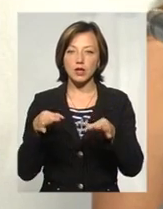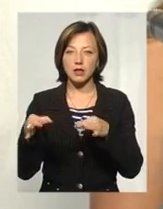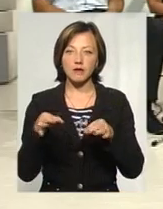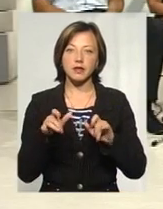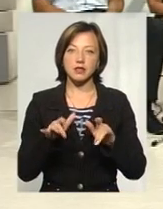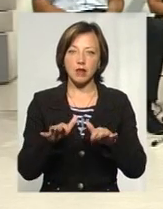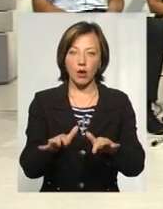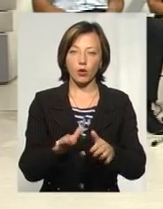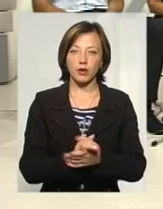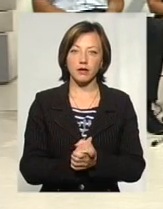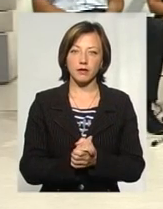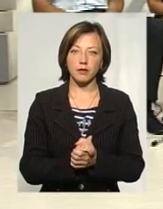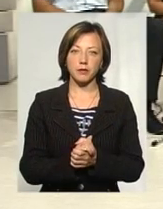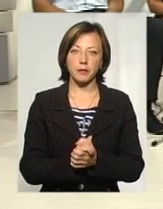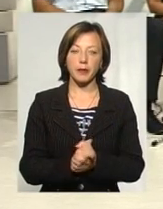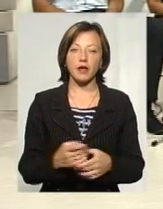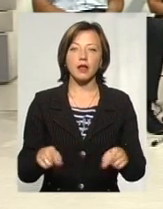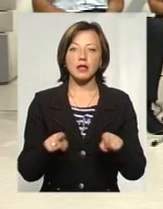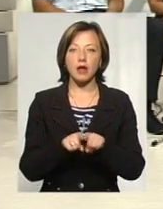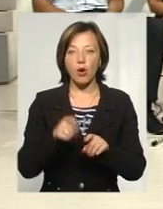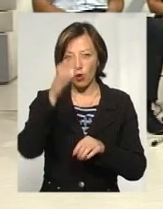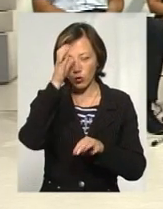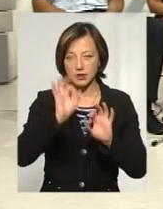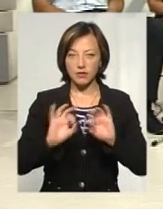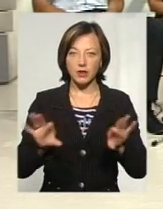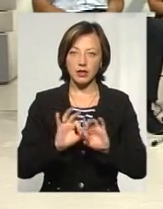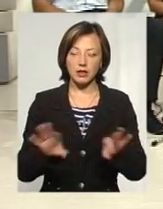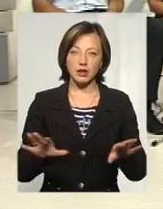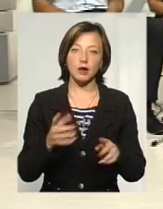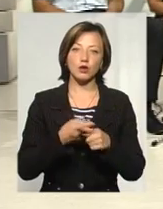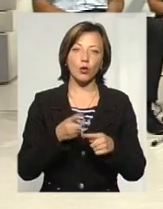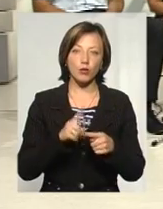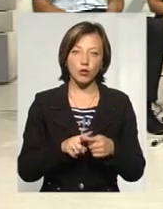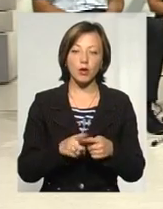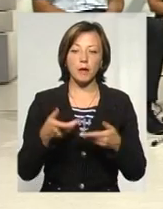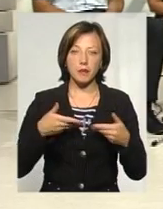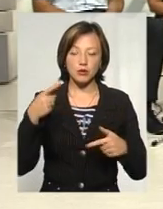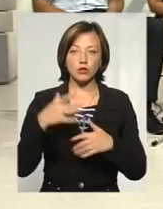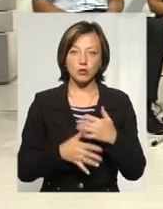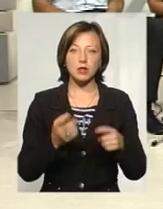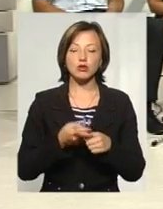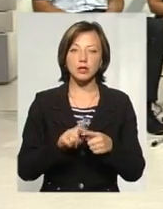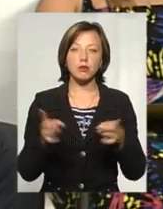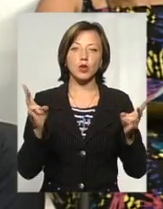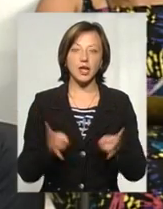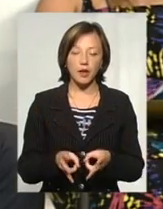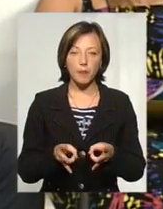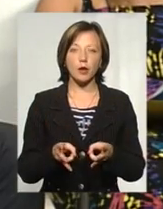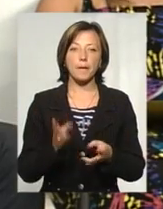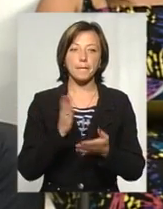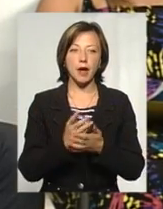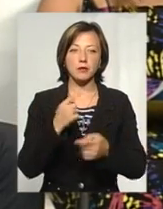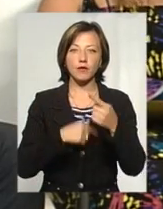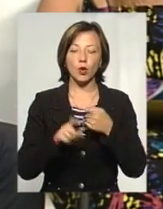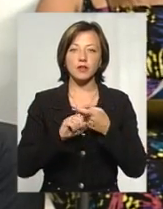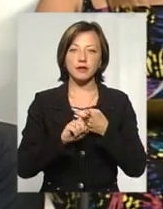заходів, таких освітніх. Тому ми зрозуміли, що це потрібно. Ми маємо зворотні зв